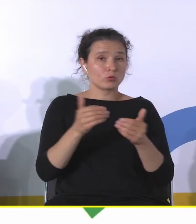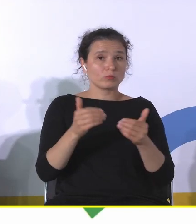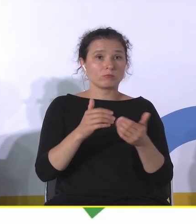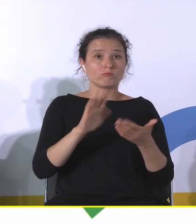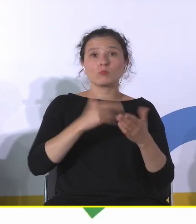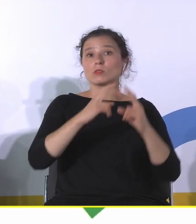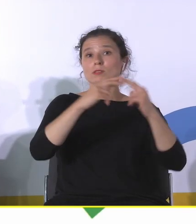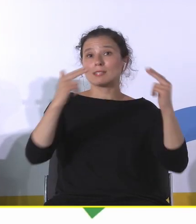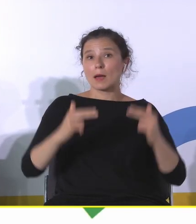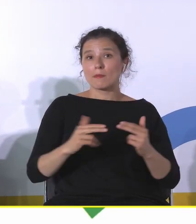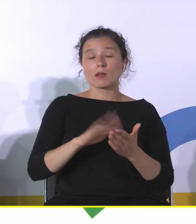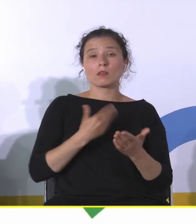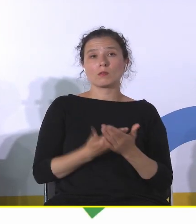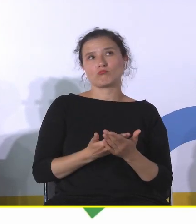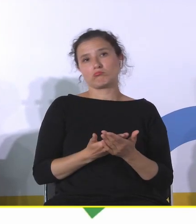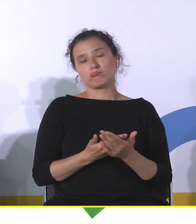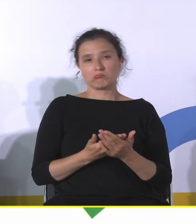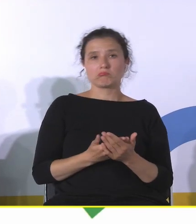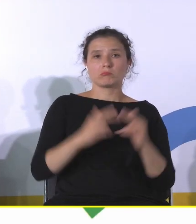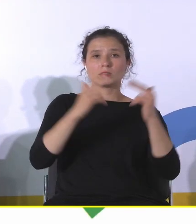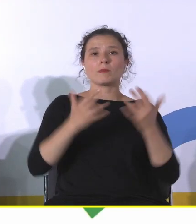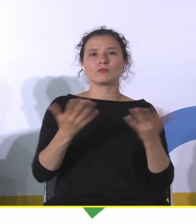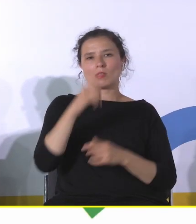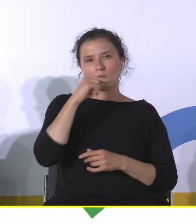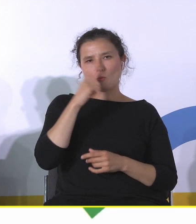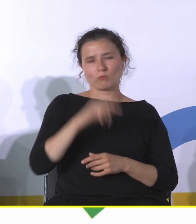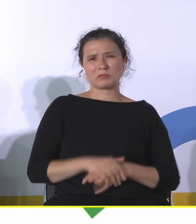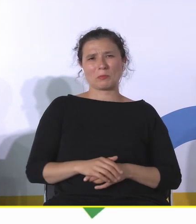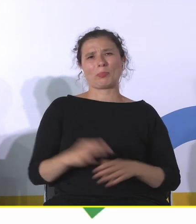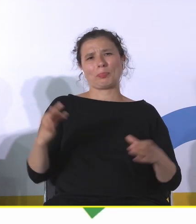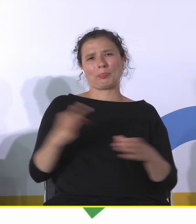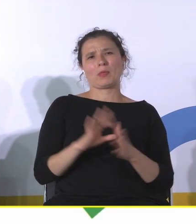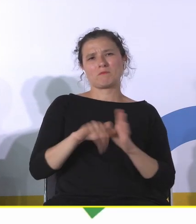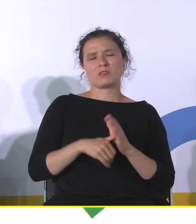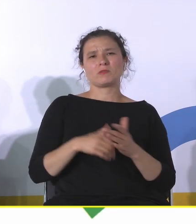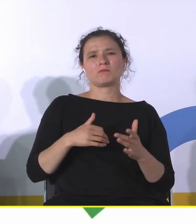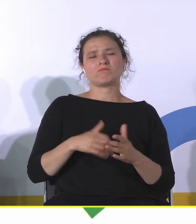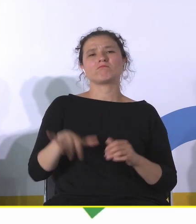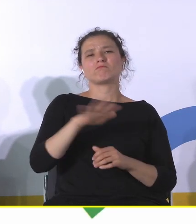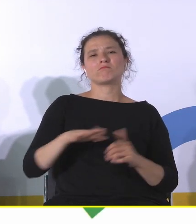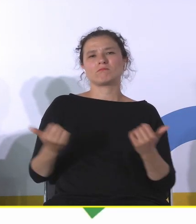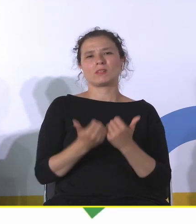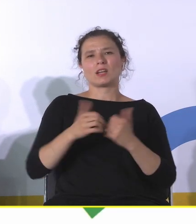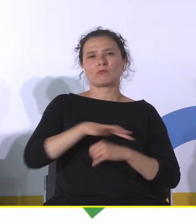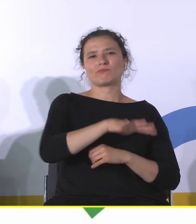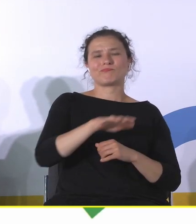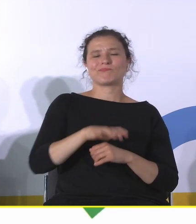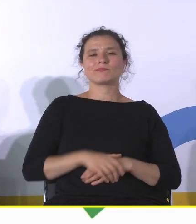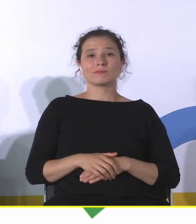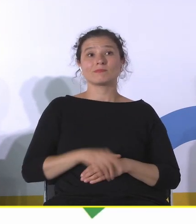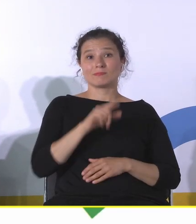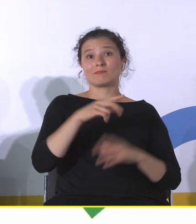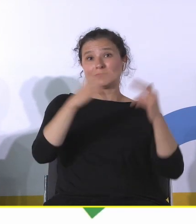mamy, no na przykład zamek w Niepołomicach, małej miejscowości na obszarze metropolitalnym Krakowa, gdzie ten obiekt spełnia i